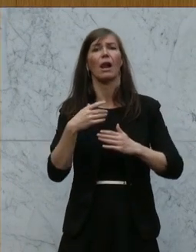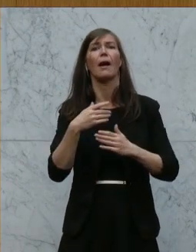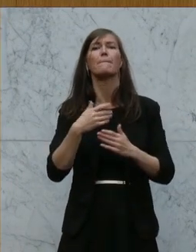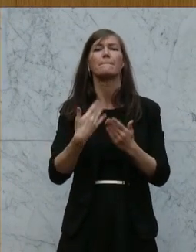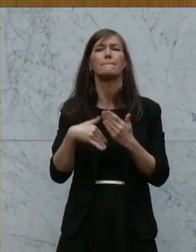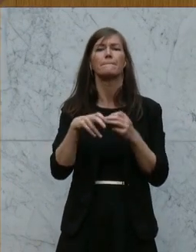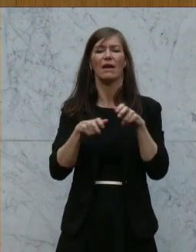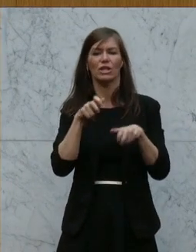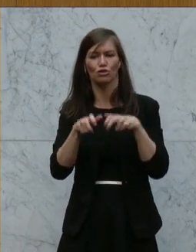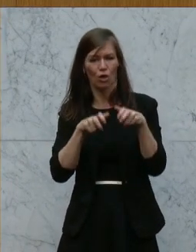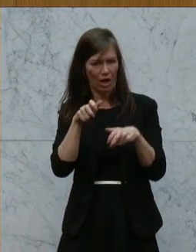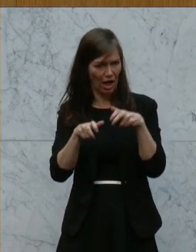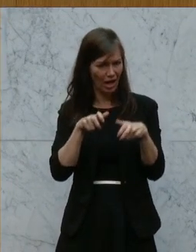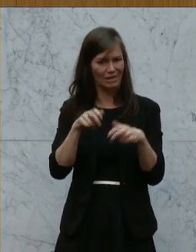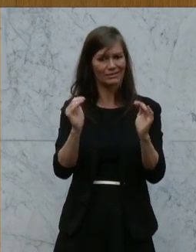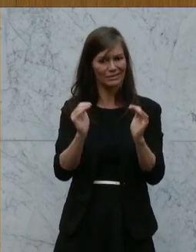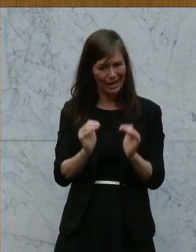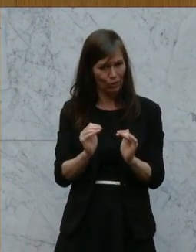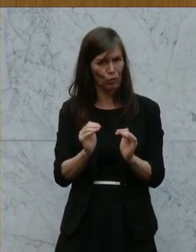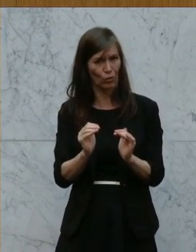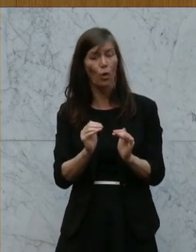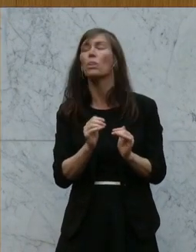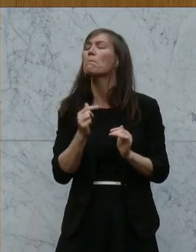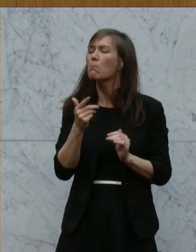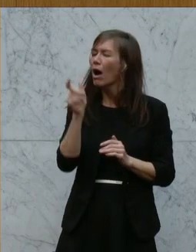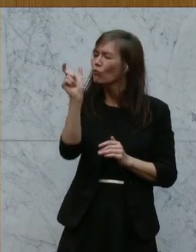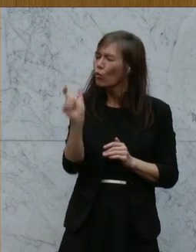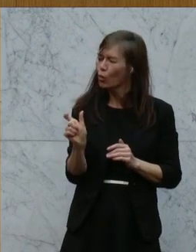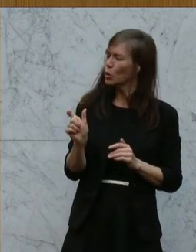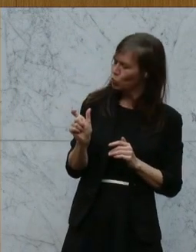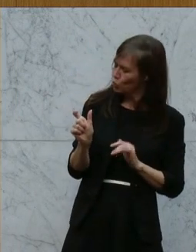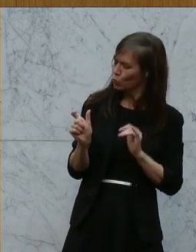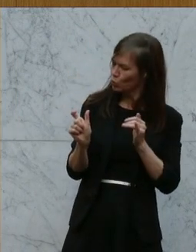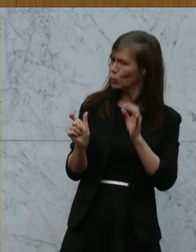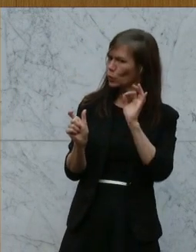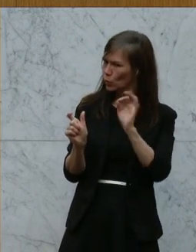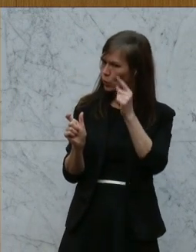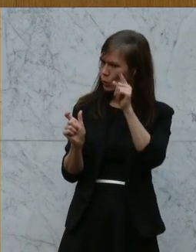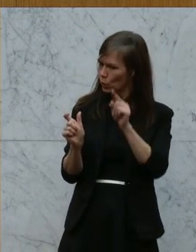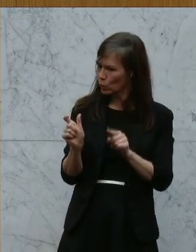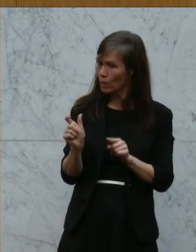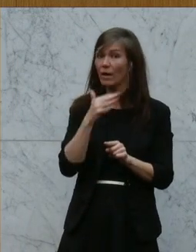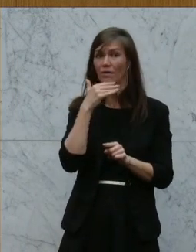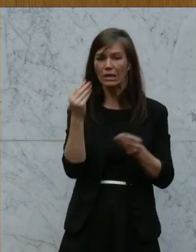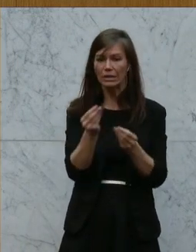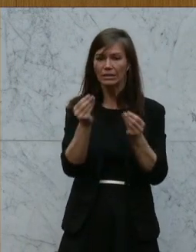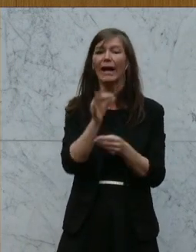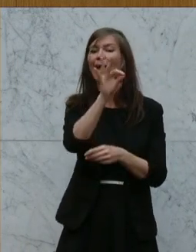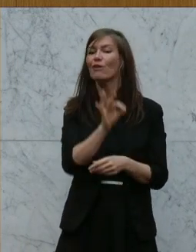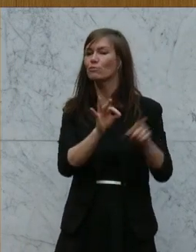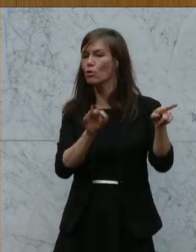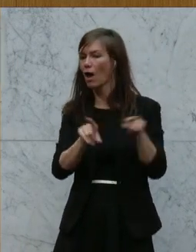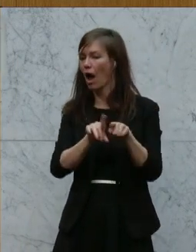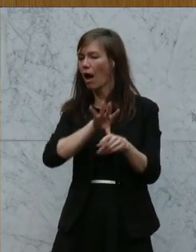Und manches klingt ja auch wirklich sehr gut. Und übrigens bei vielem wäre ja auch die FPÖ dabei, apropos auch wieder